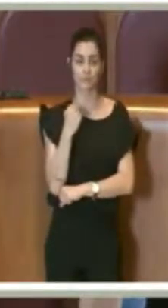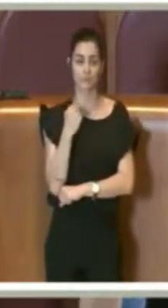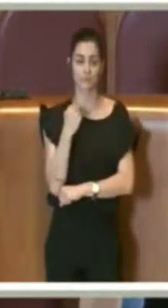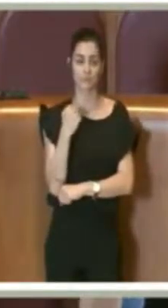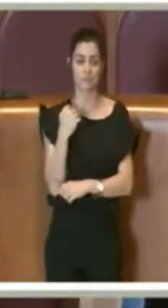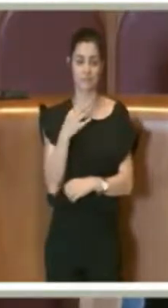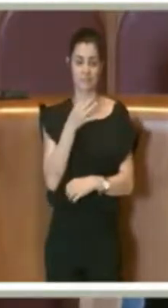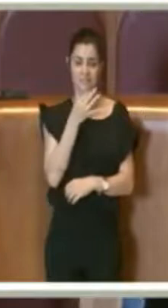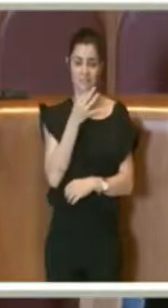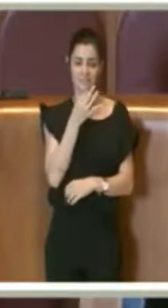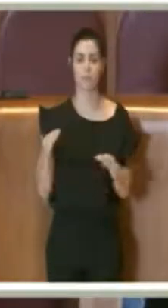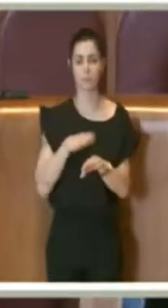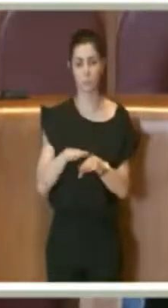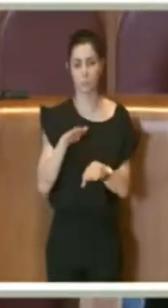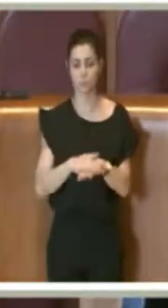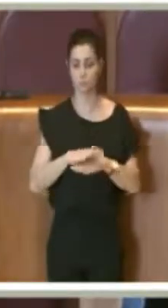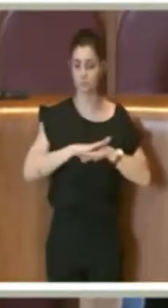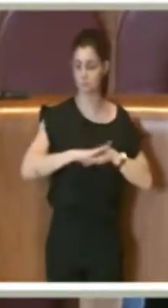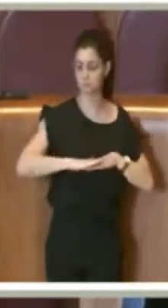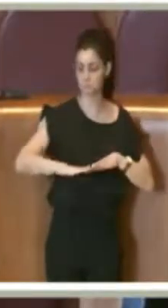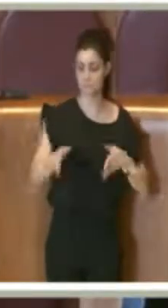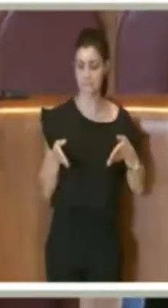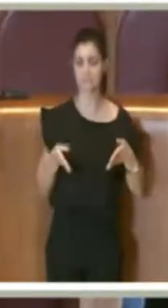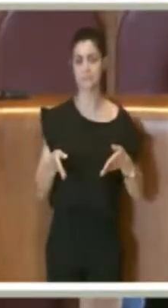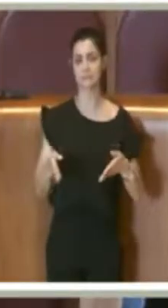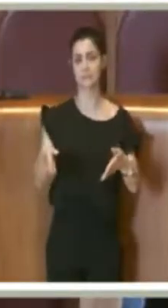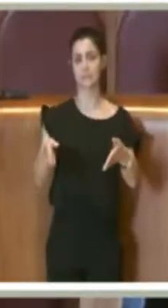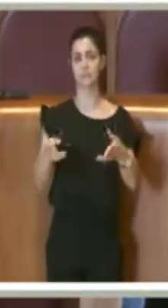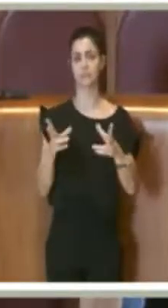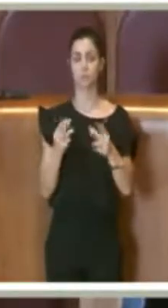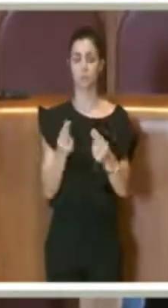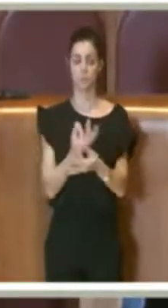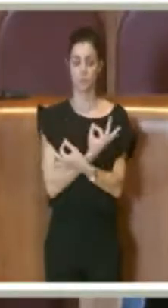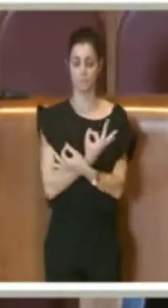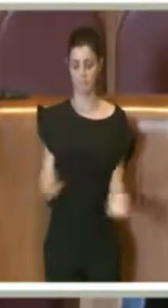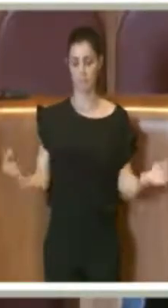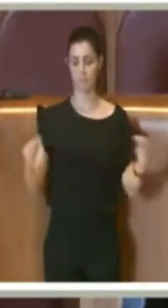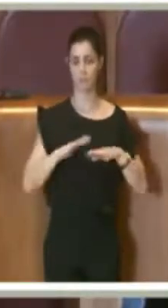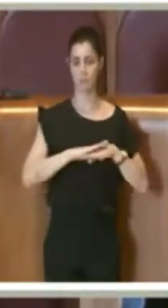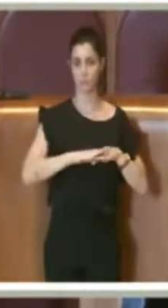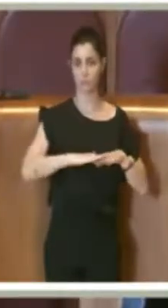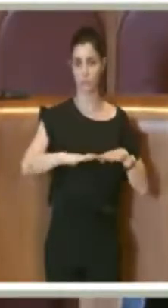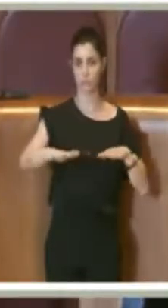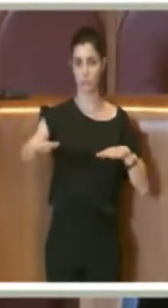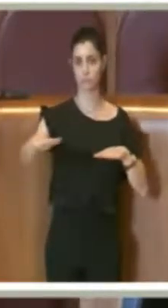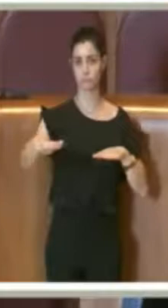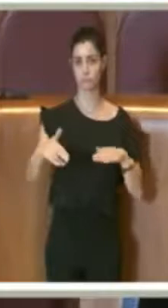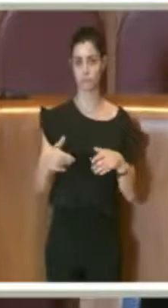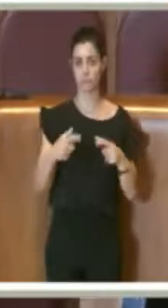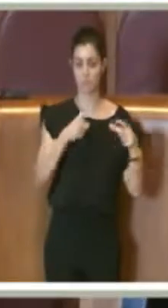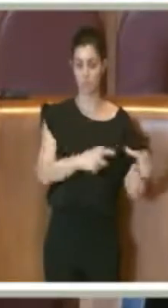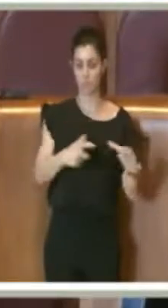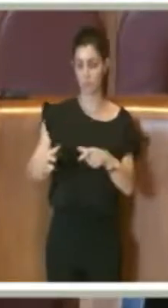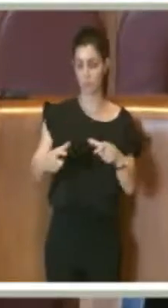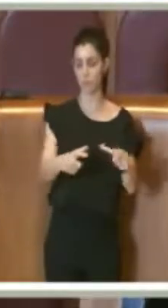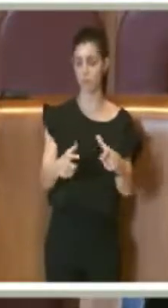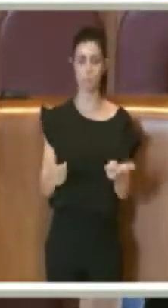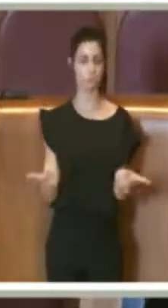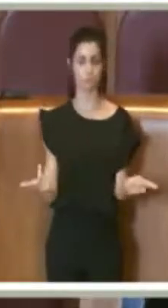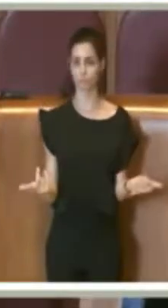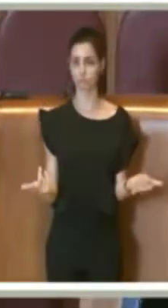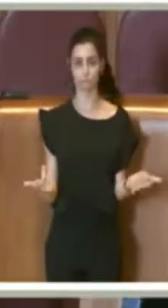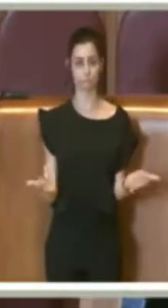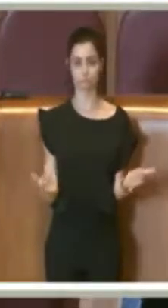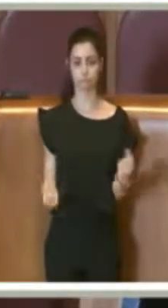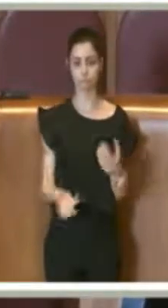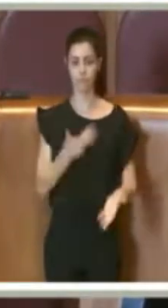la parola, le nostre strade, divenga di nuovo privo di buche. Perché abbiamo